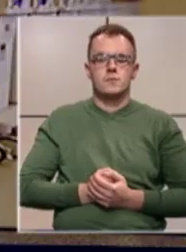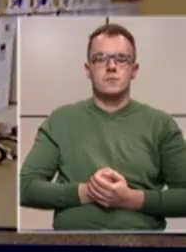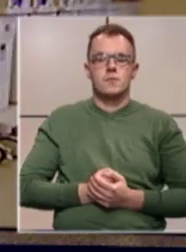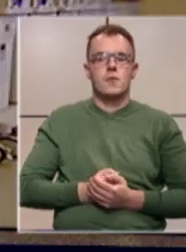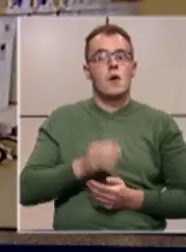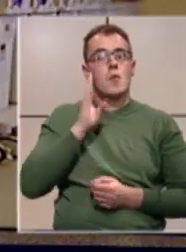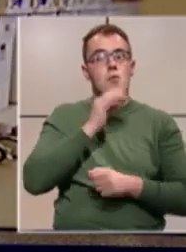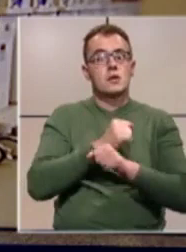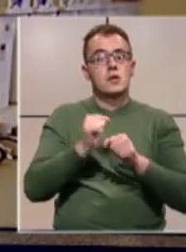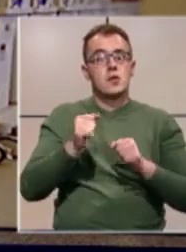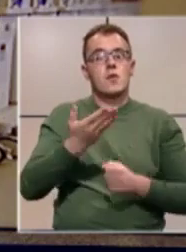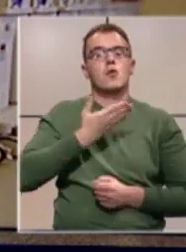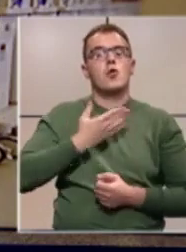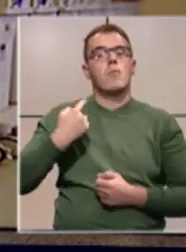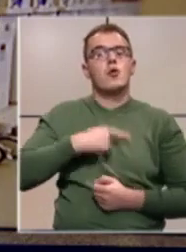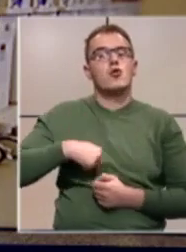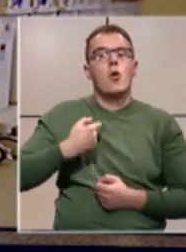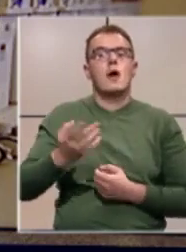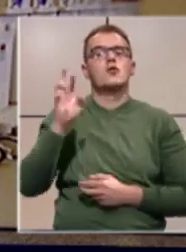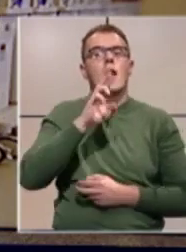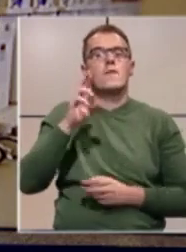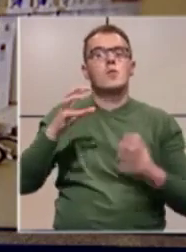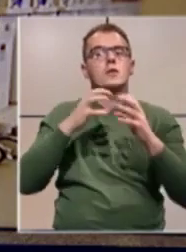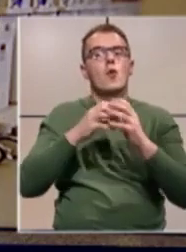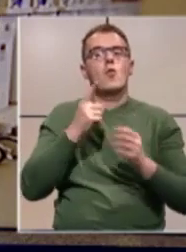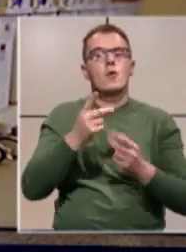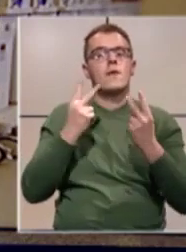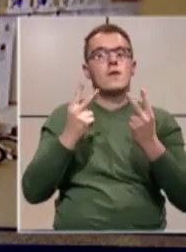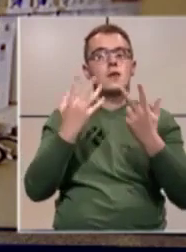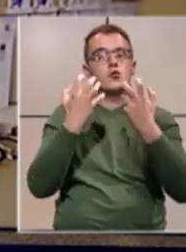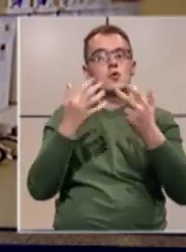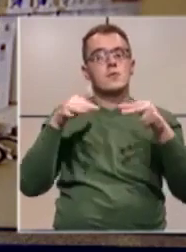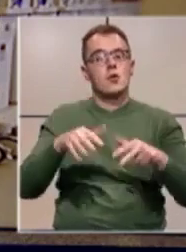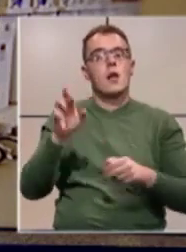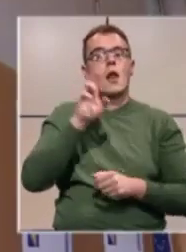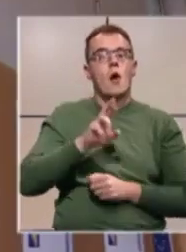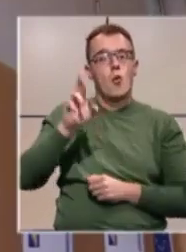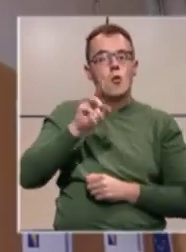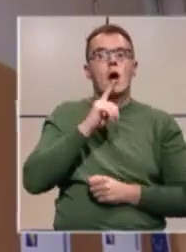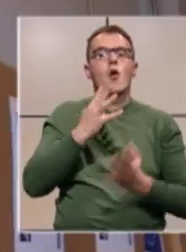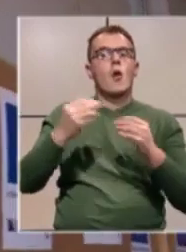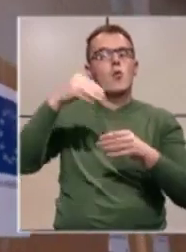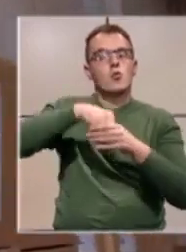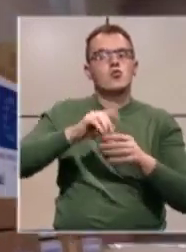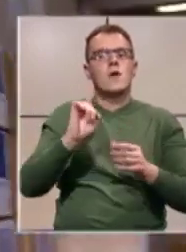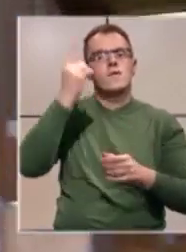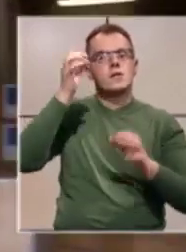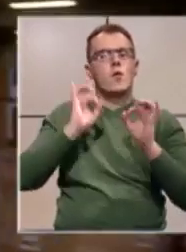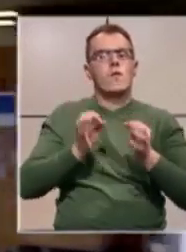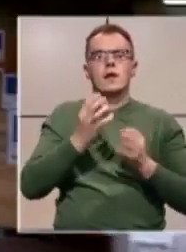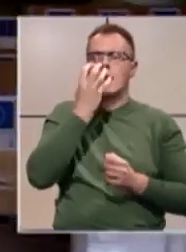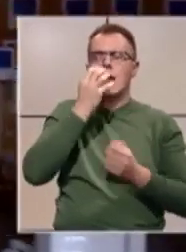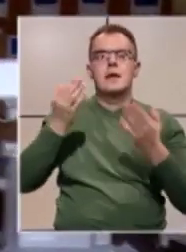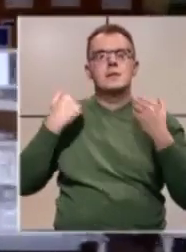Bosna i Hercegovina je dobila donaciju od Europske unije u vrijednosti 800.000 eura, koja uključuje visokokvalitetne